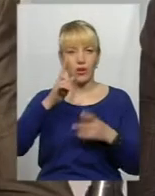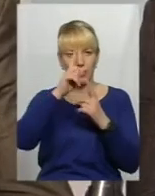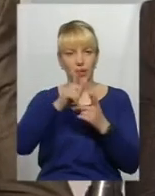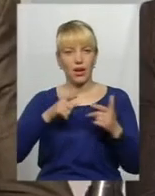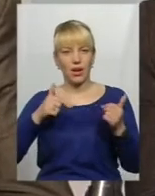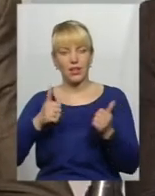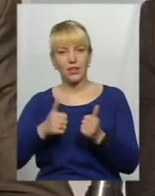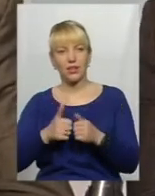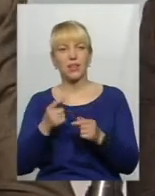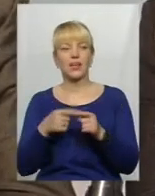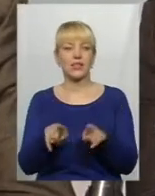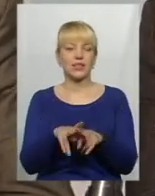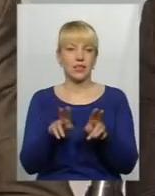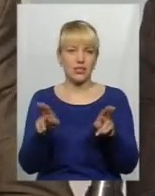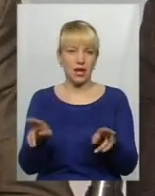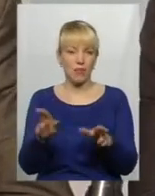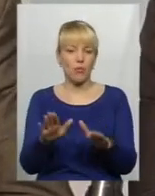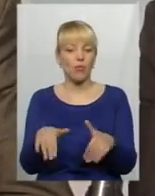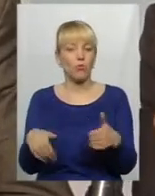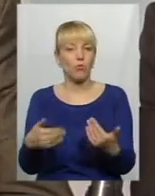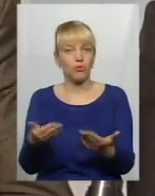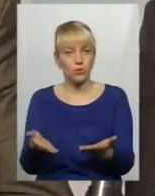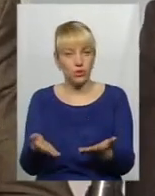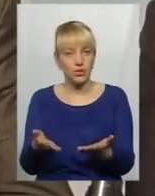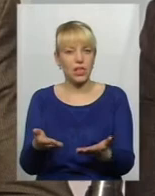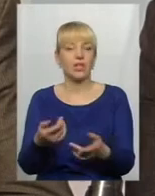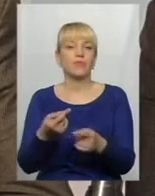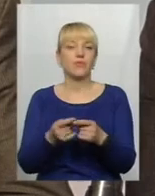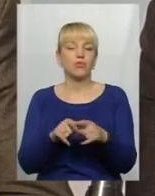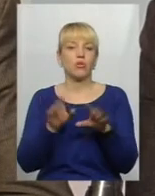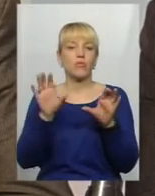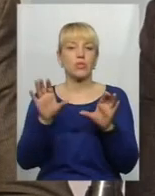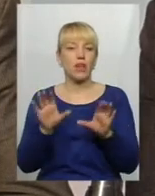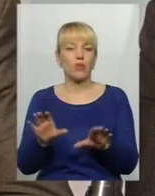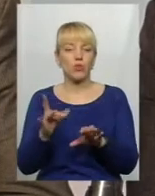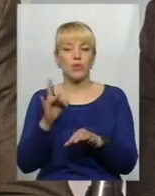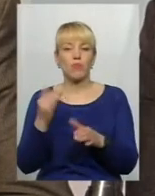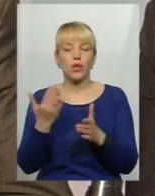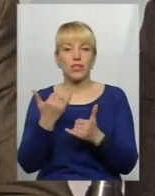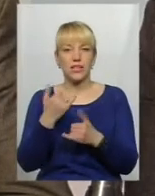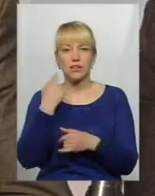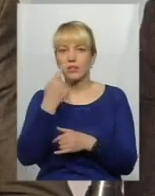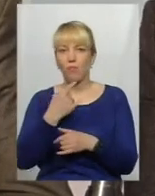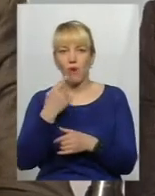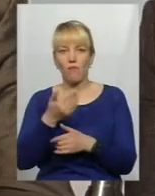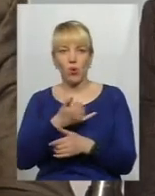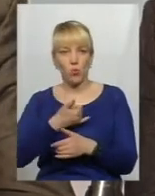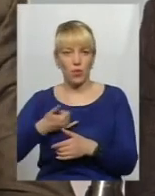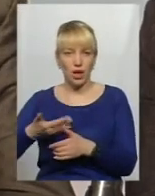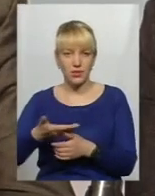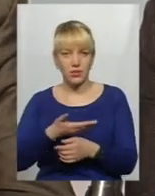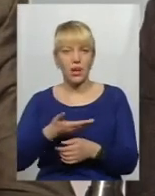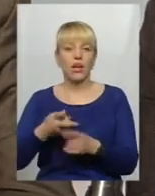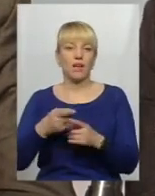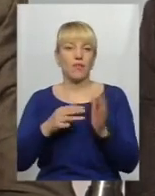таким же чином пропонується, і в цьому законі, про який ведеться мова, нині зараз у нас 8